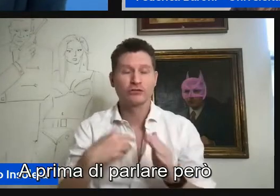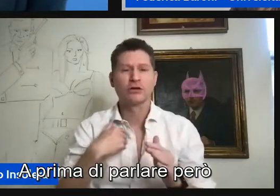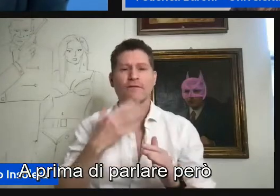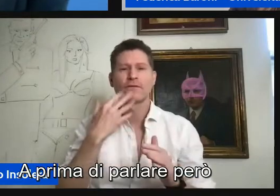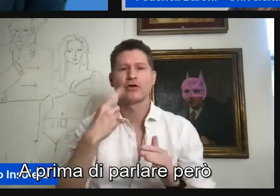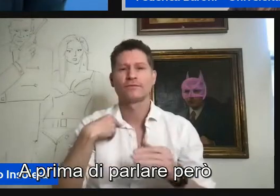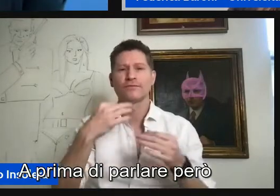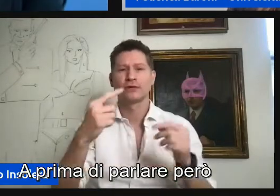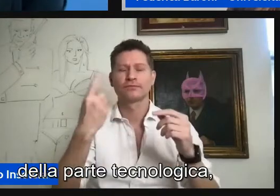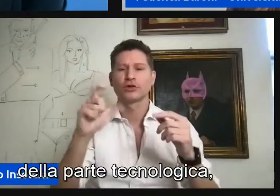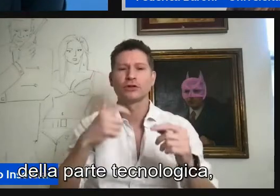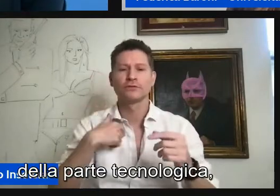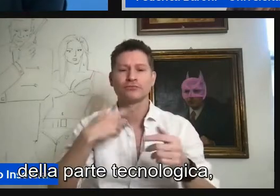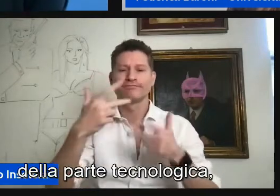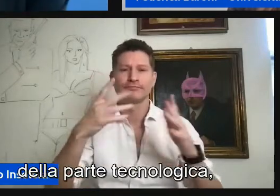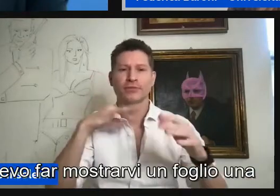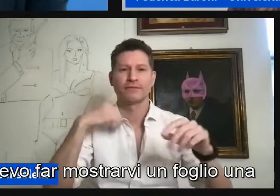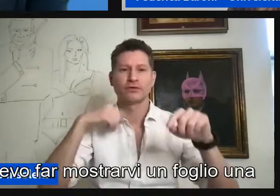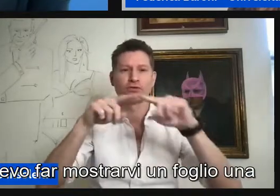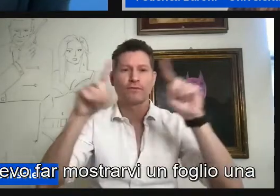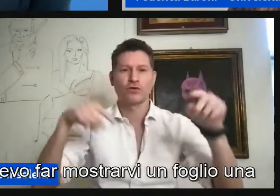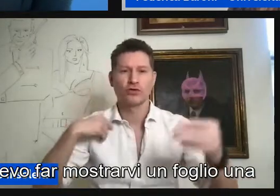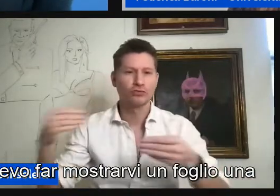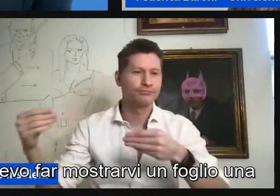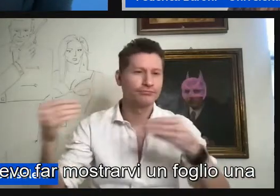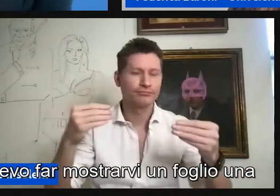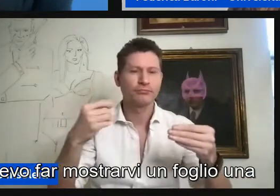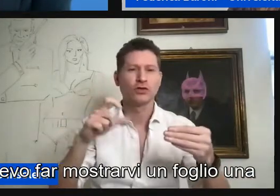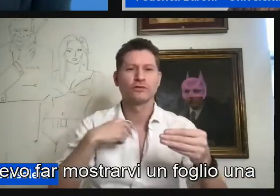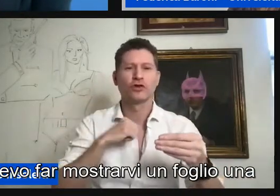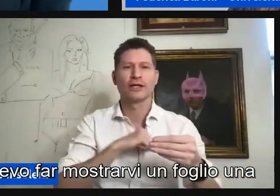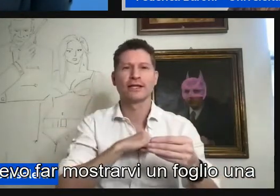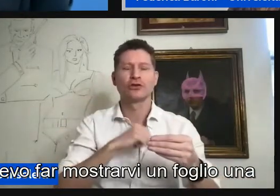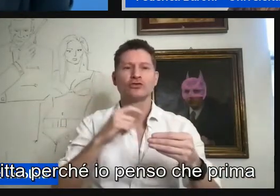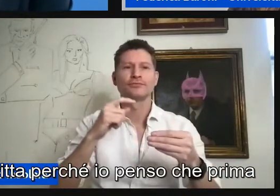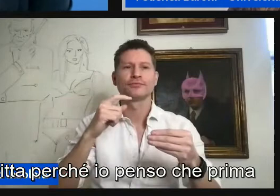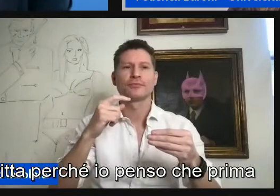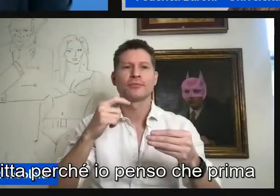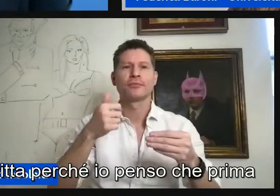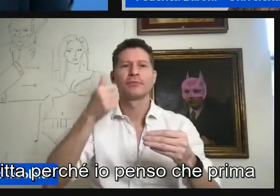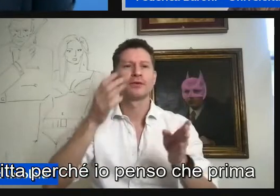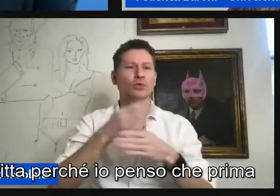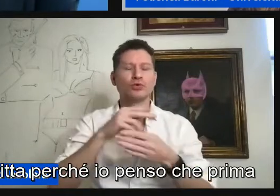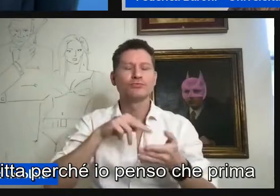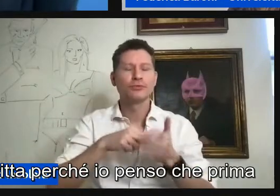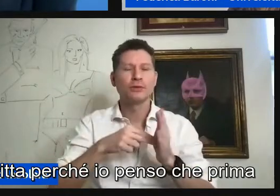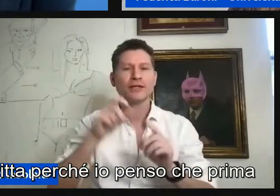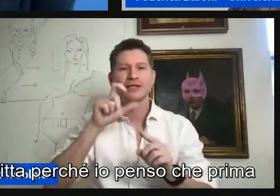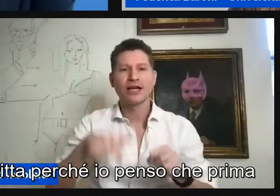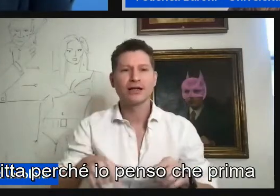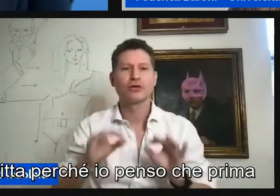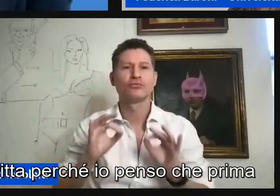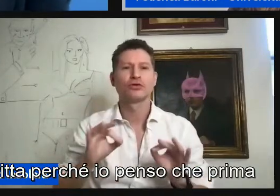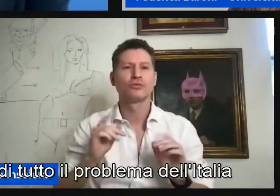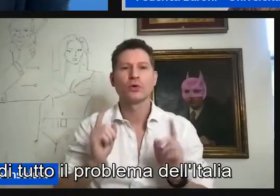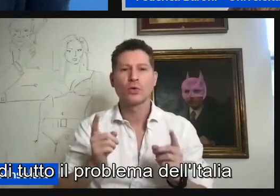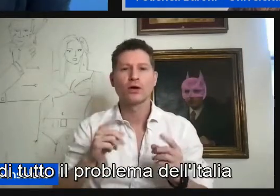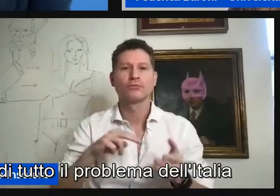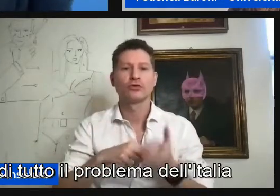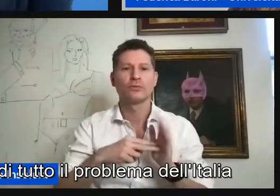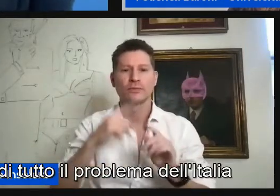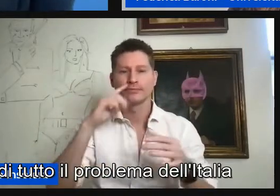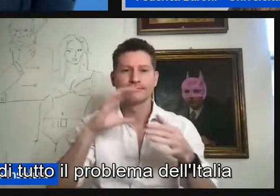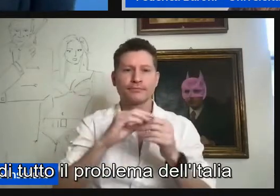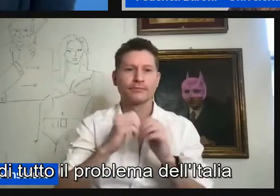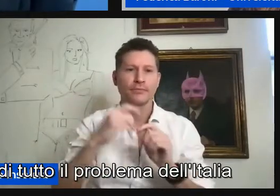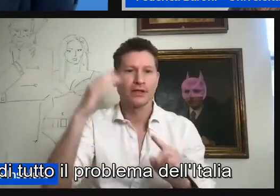prima di parlare però della parte tecnologica volevo mostrarvi un foglio una scritta perché io penso che prima di tutto il